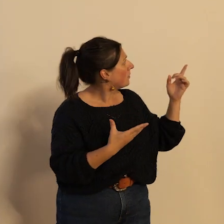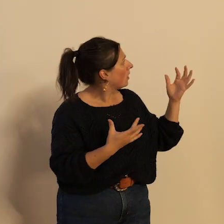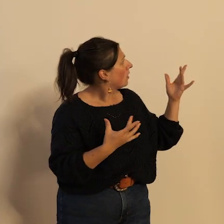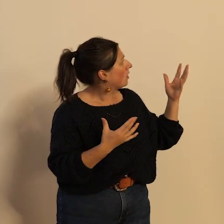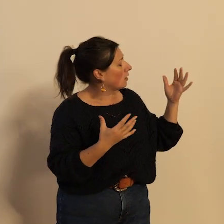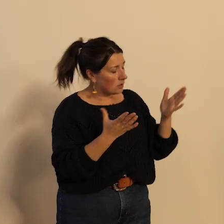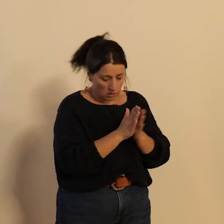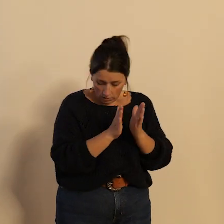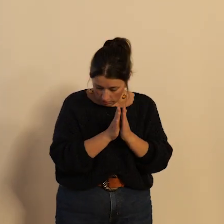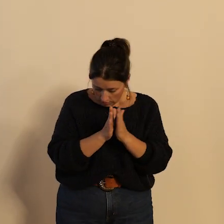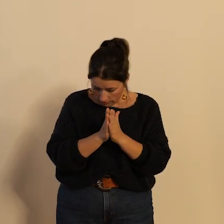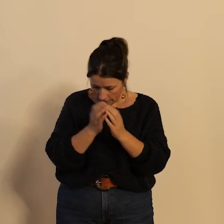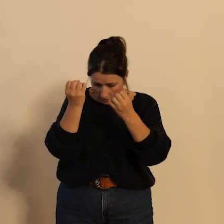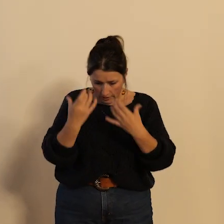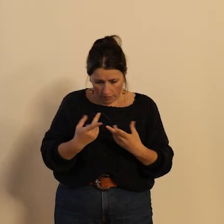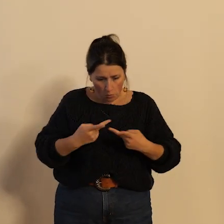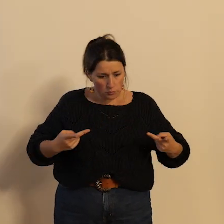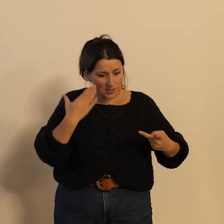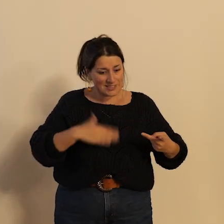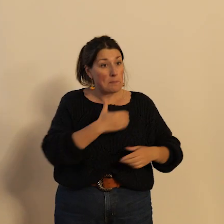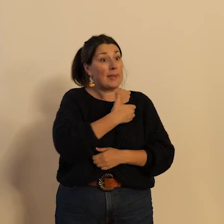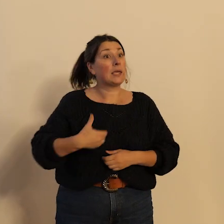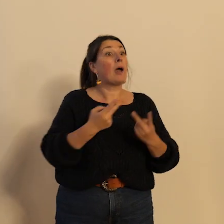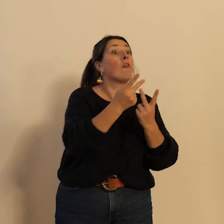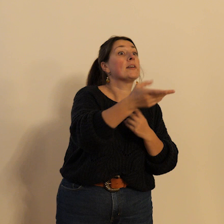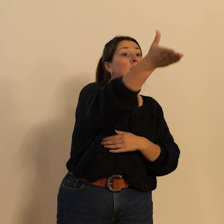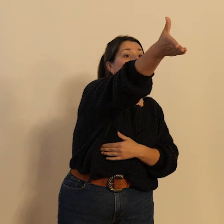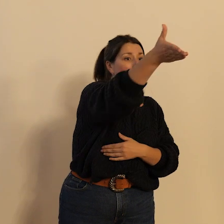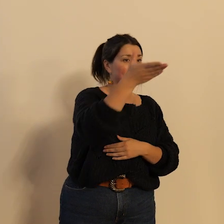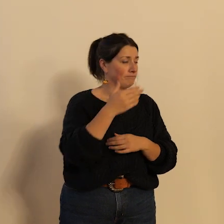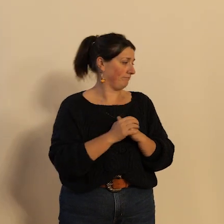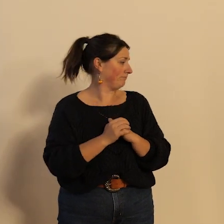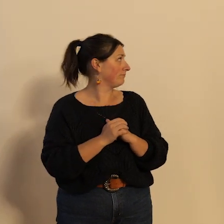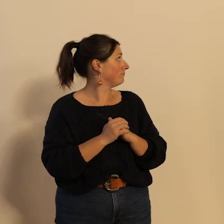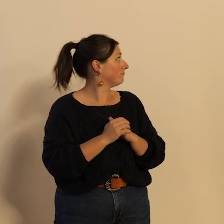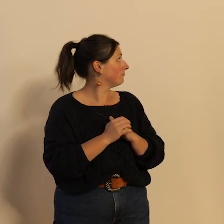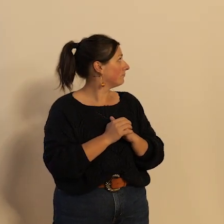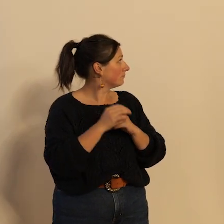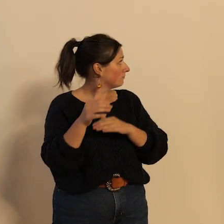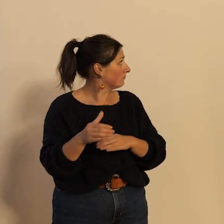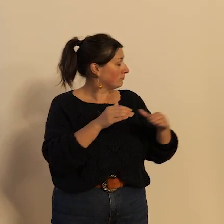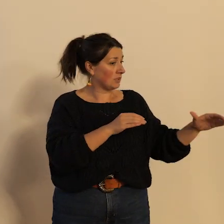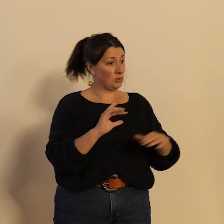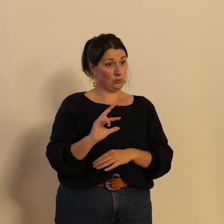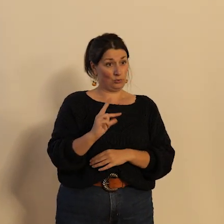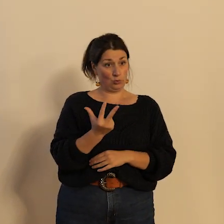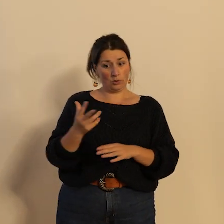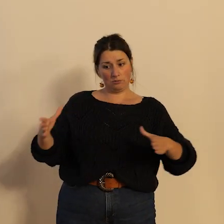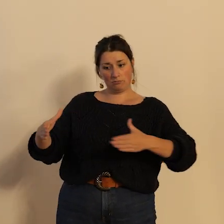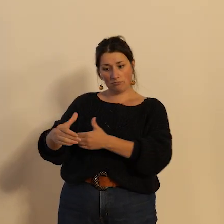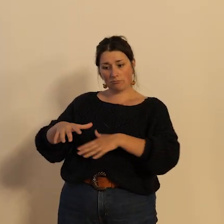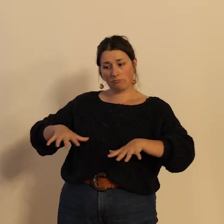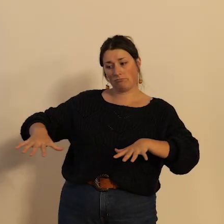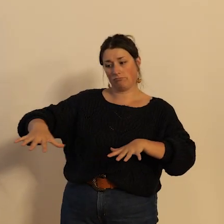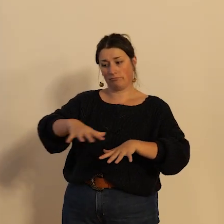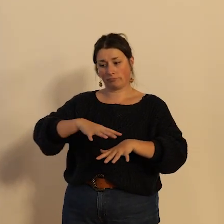dans une manifestation publique devant l'hôtel de ville le troisième secteur où la